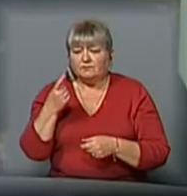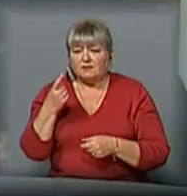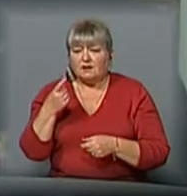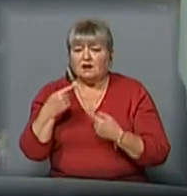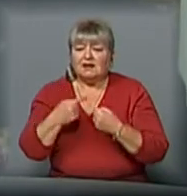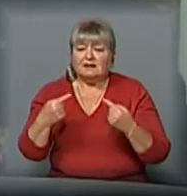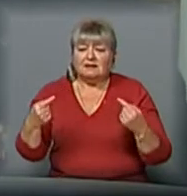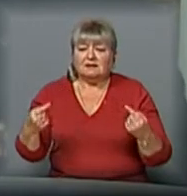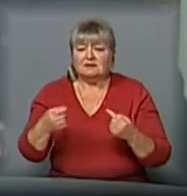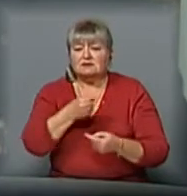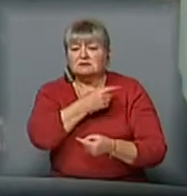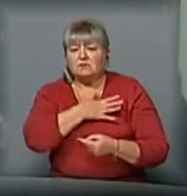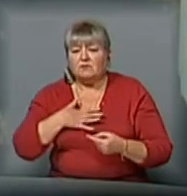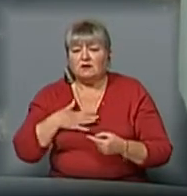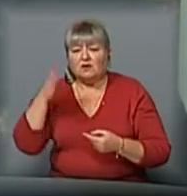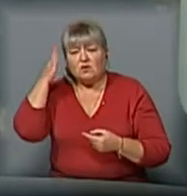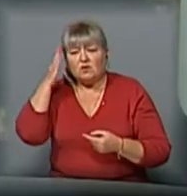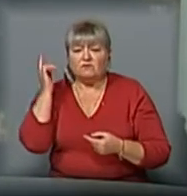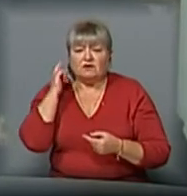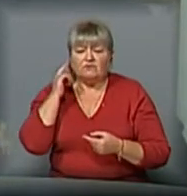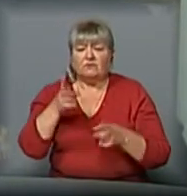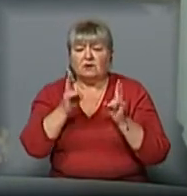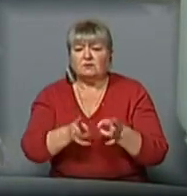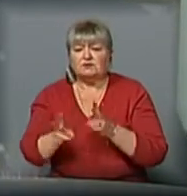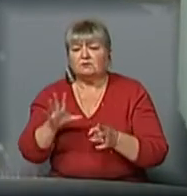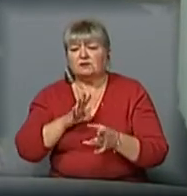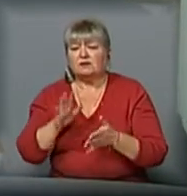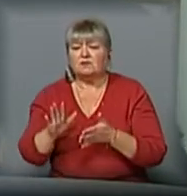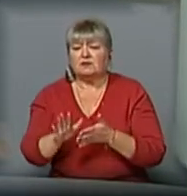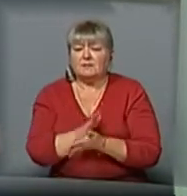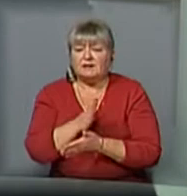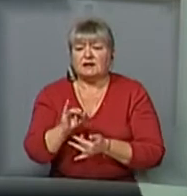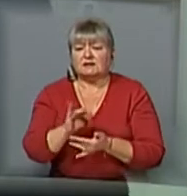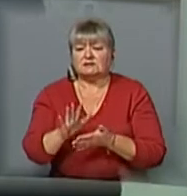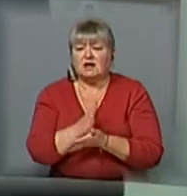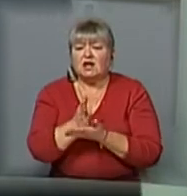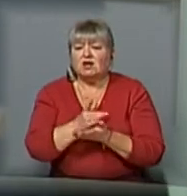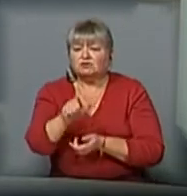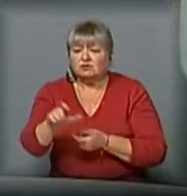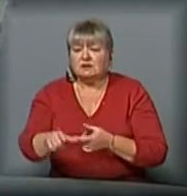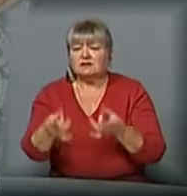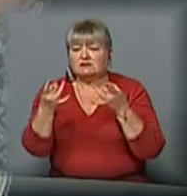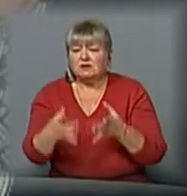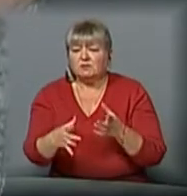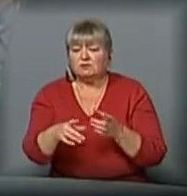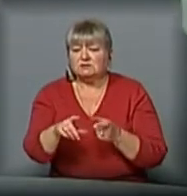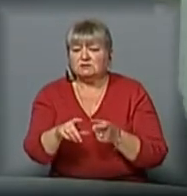характеру поранення, і вологи, і вуха, і потерпівші були преса, і журналісти, і прості майданівці.